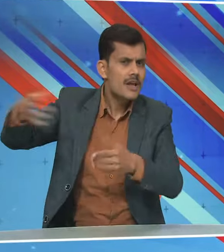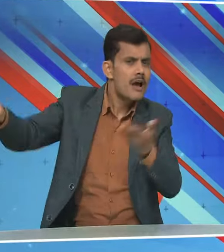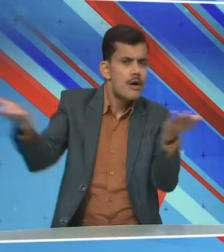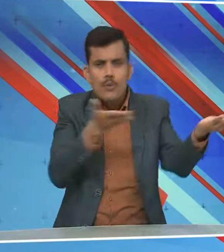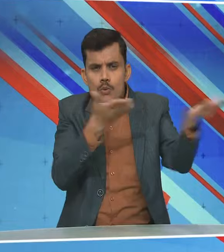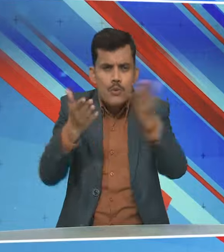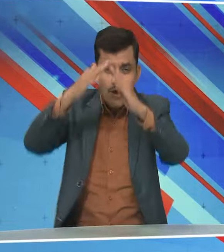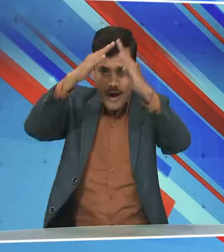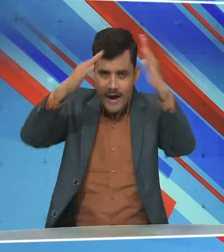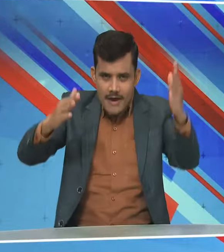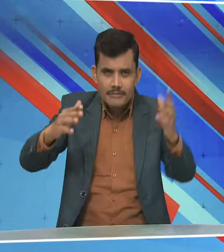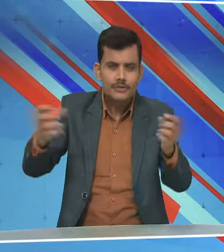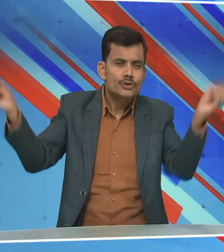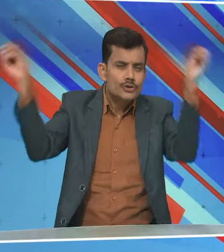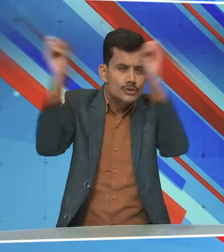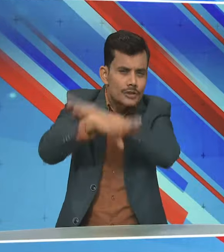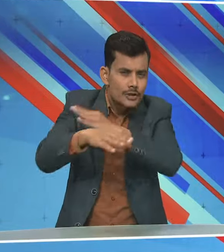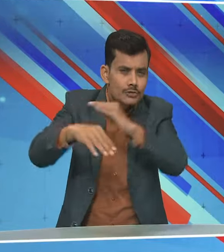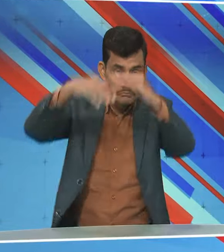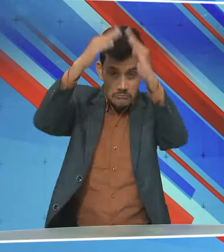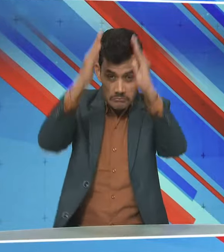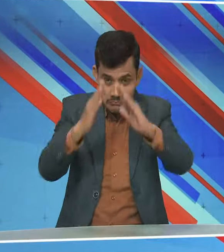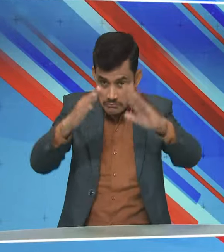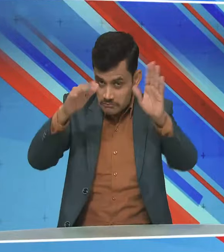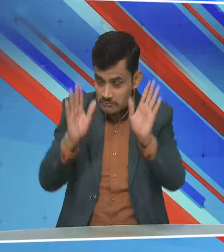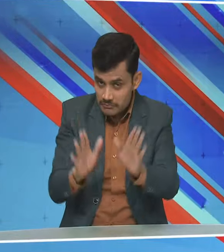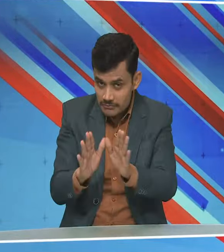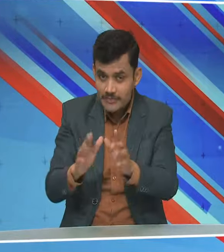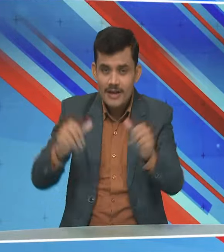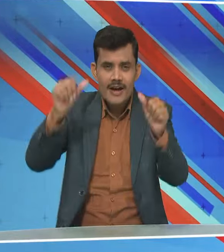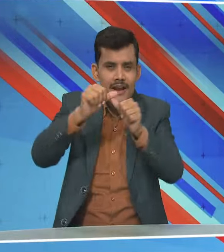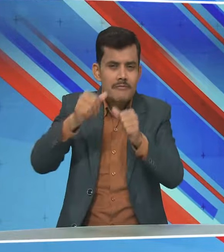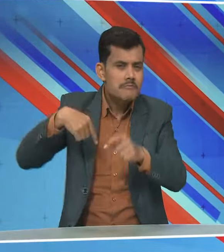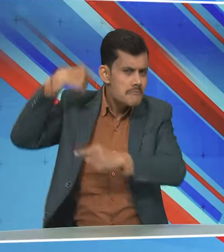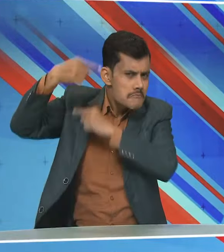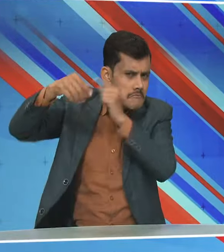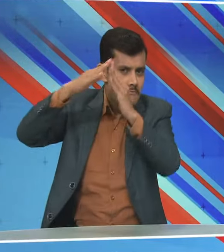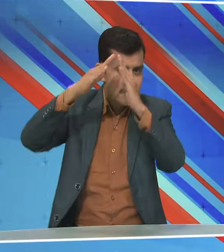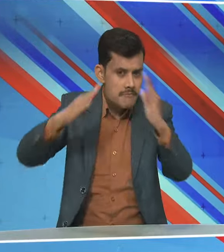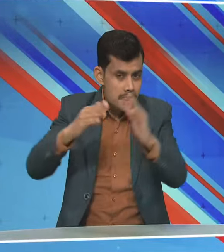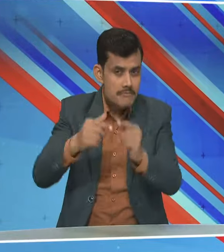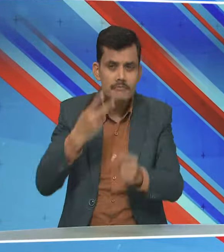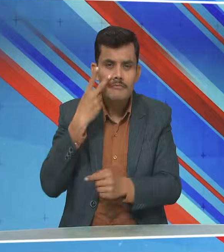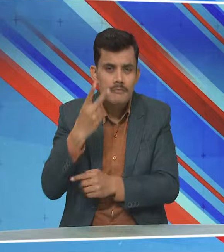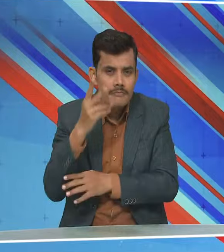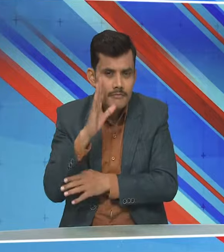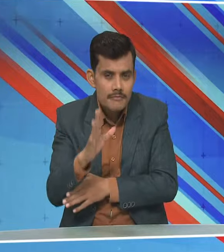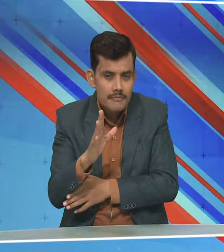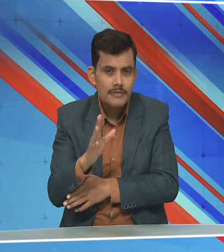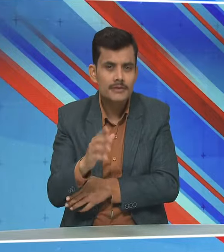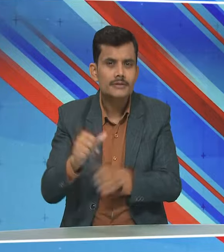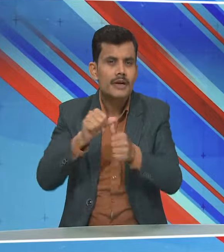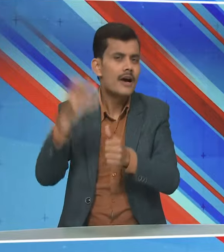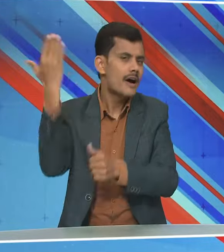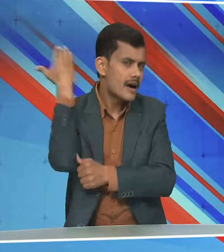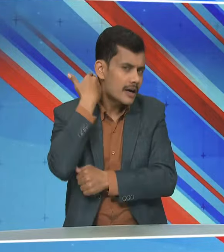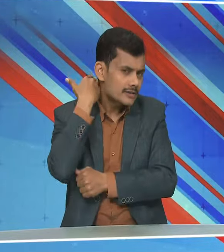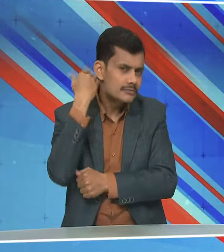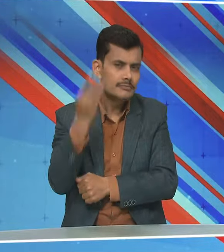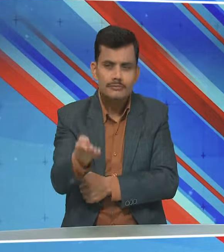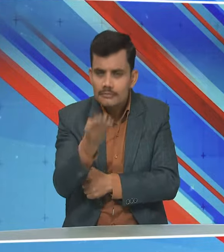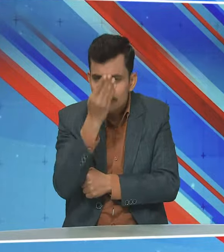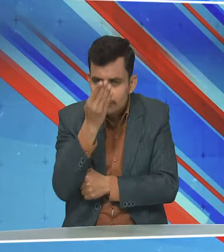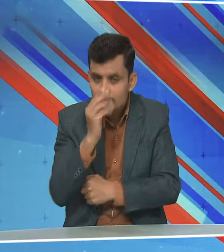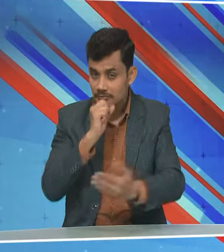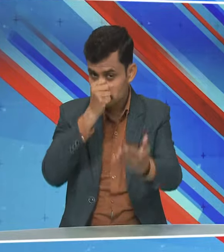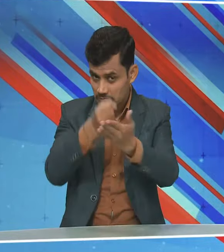जंतर मंतर महल और दूसरा एक अलबर्ट म्यूजियम वो सारी देखे हमने उसके बाद हमें जमी श्रीफ ले जाया गया अजमी